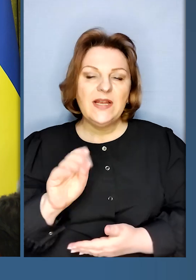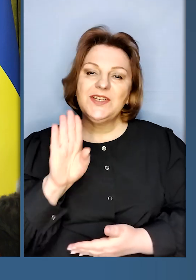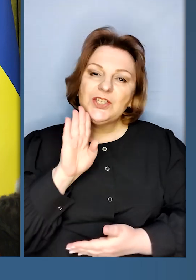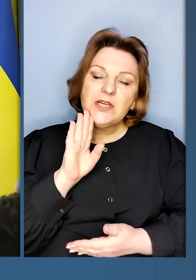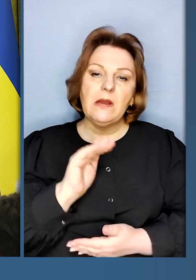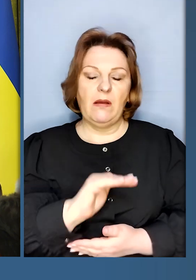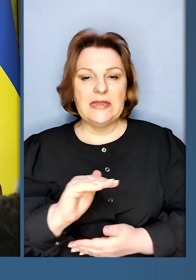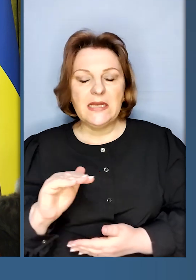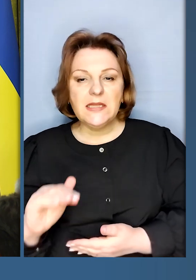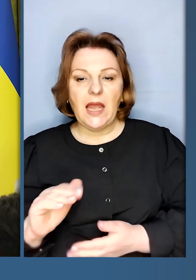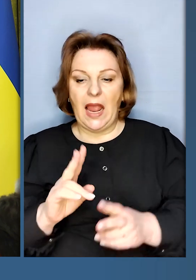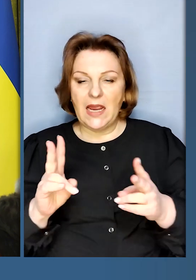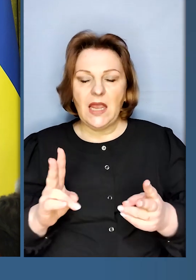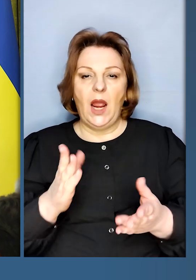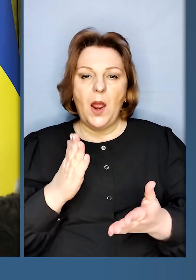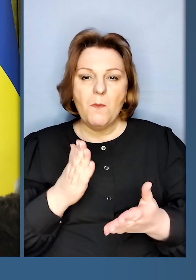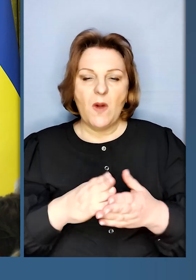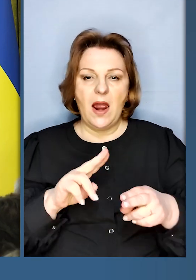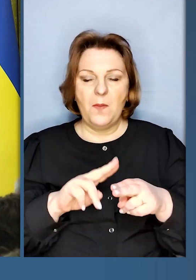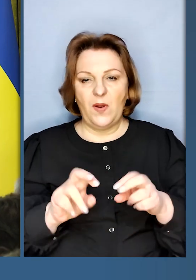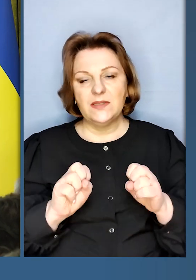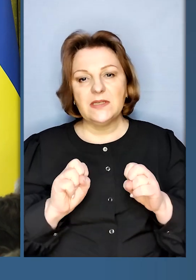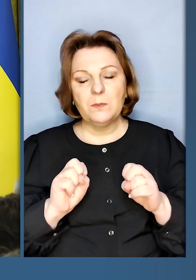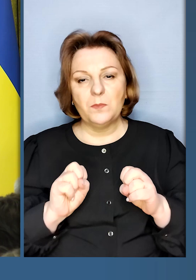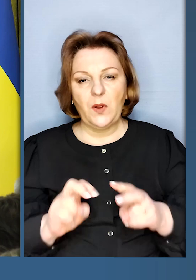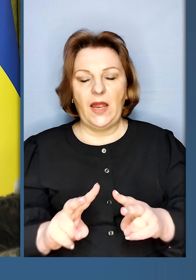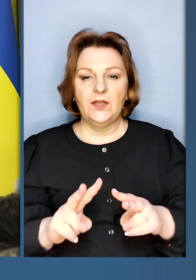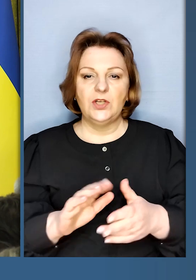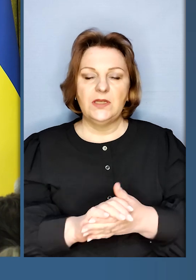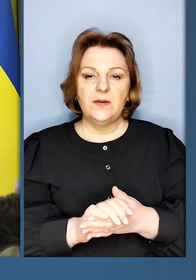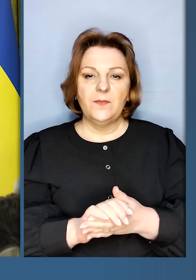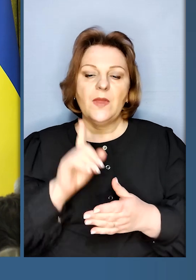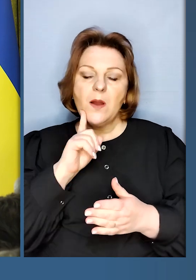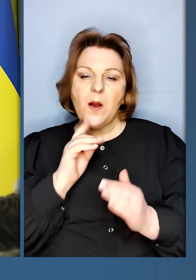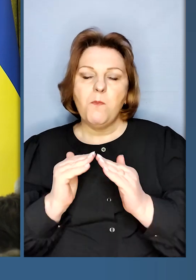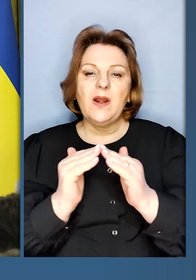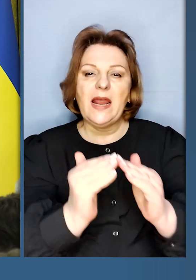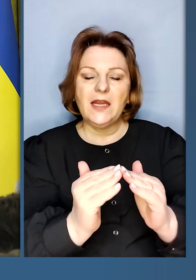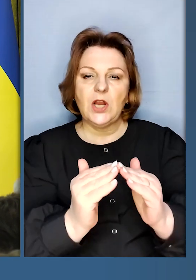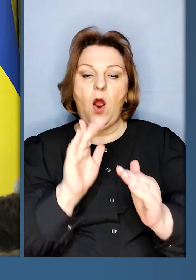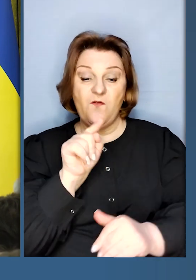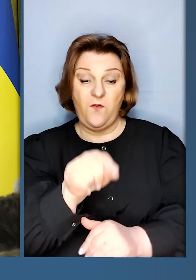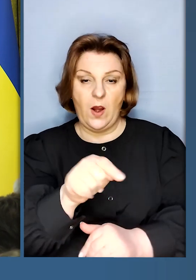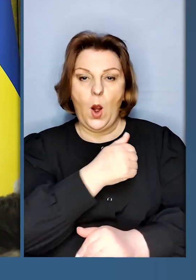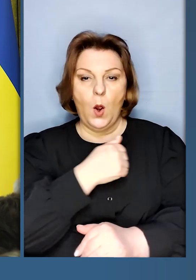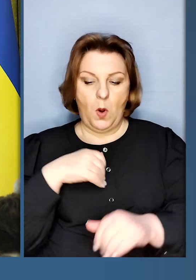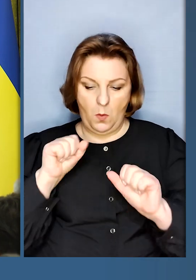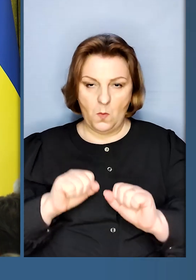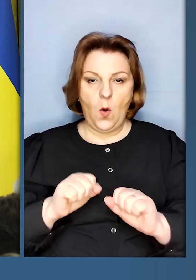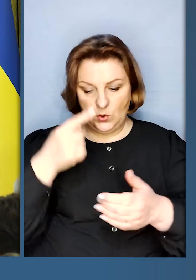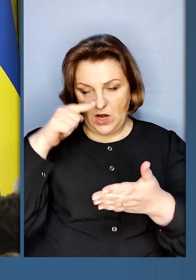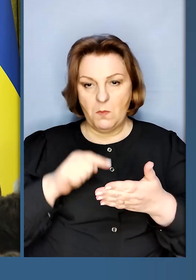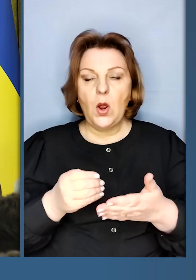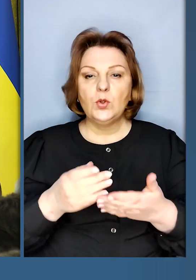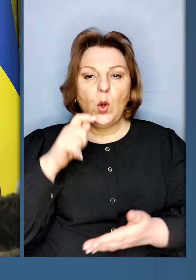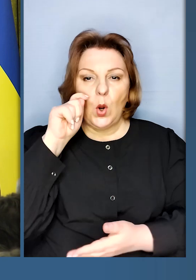українських жінок і дітей, які мають безпечний перехисток в Польщі. І можу вас